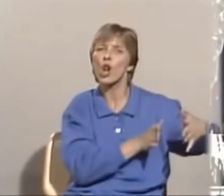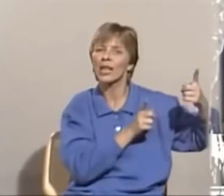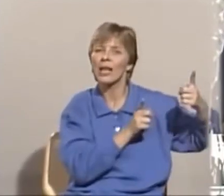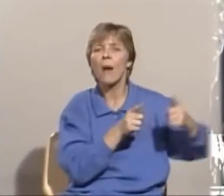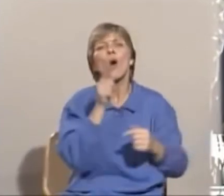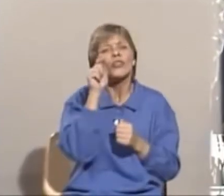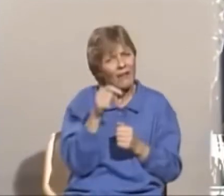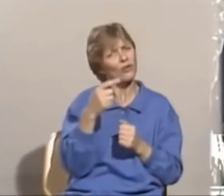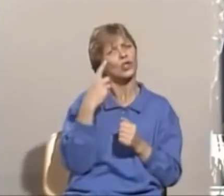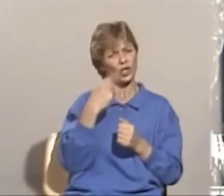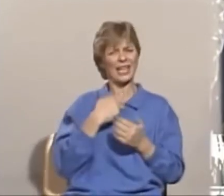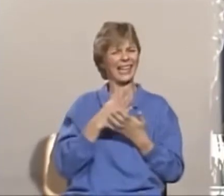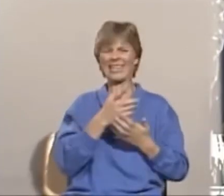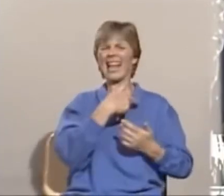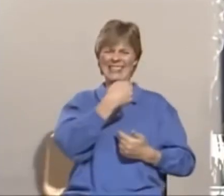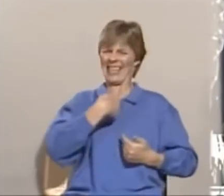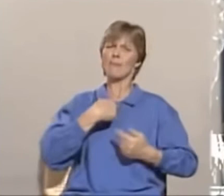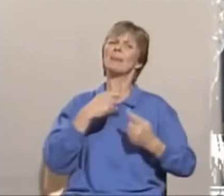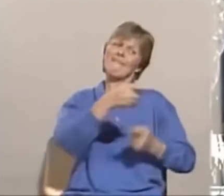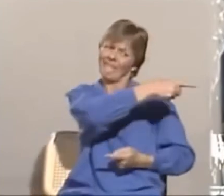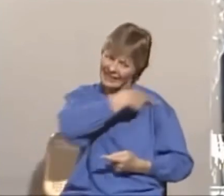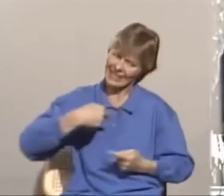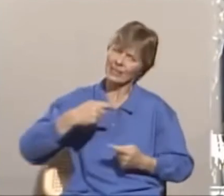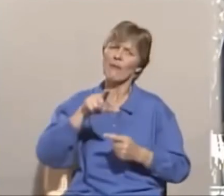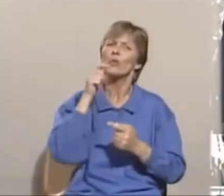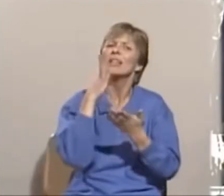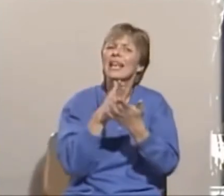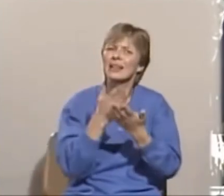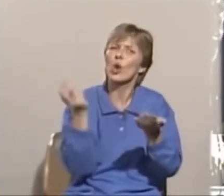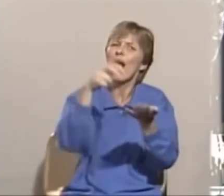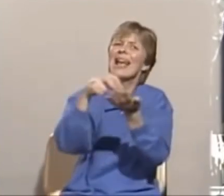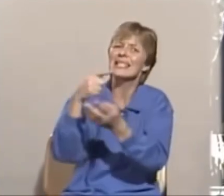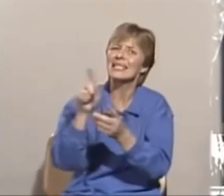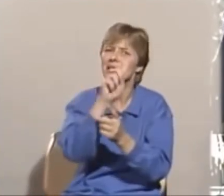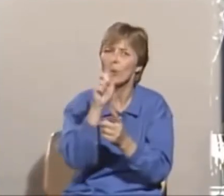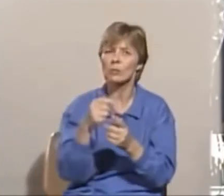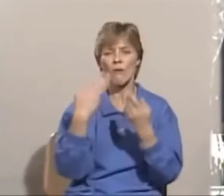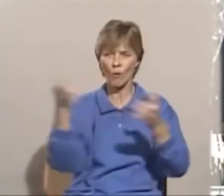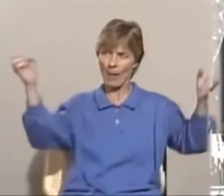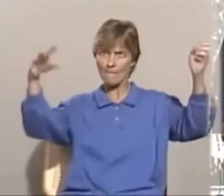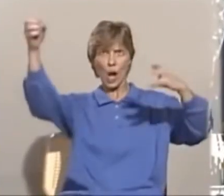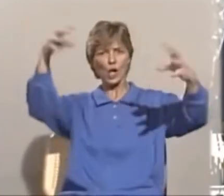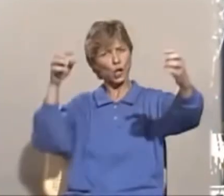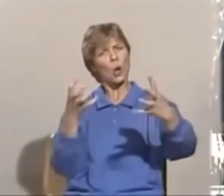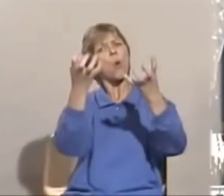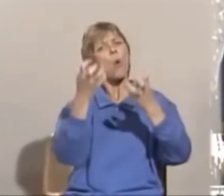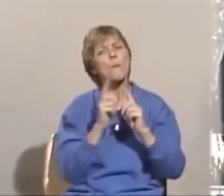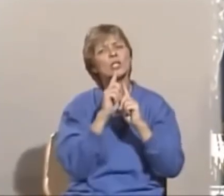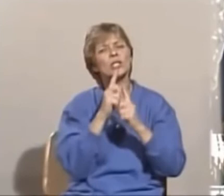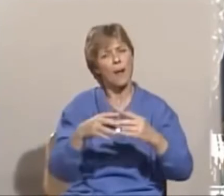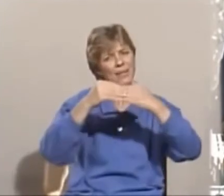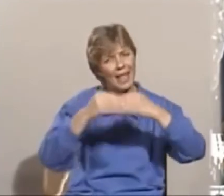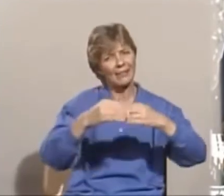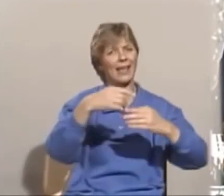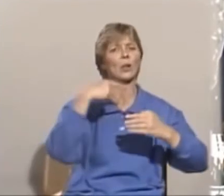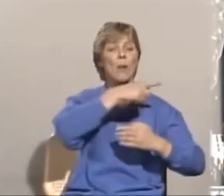vi funnet det riktig, det er ikke jeg, det er vi som har funnet det riktig å reise disse spørsmålene, få den belyst og håpe å kunne skape enighet om at